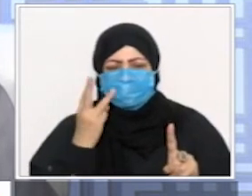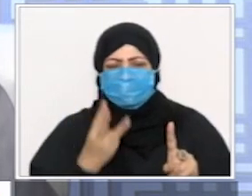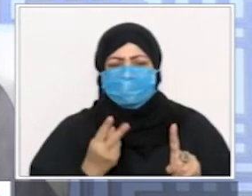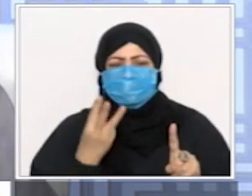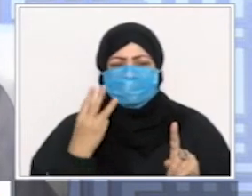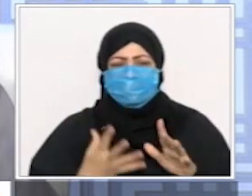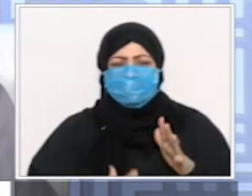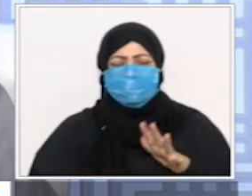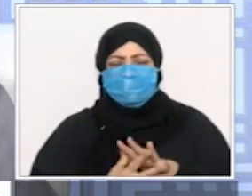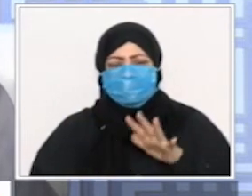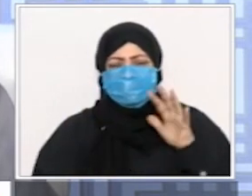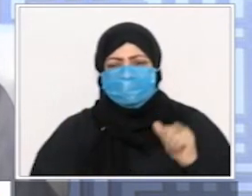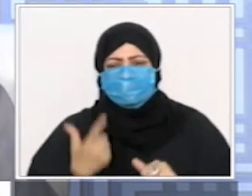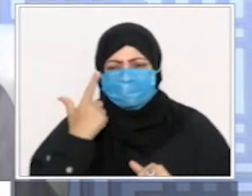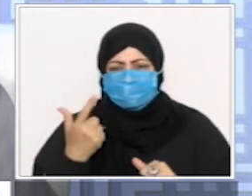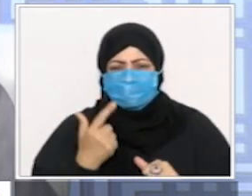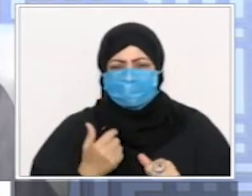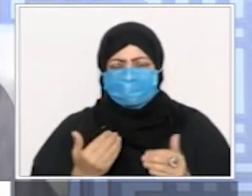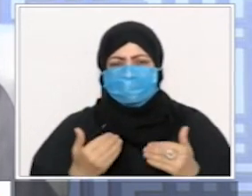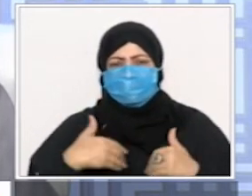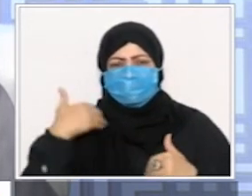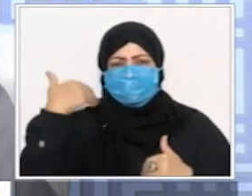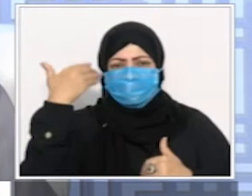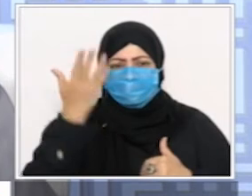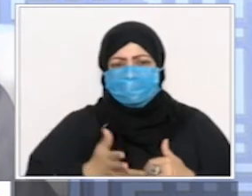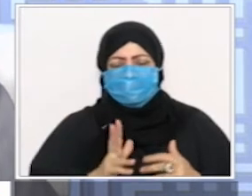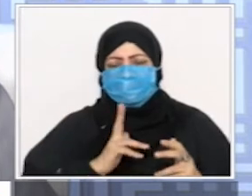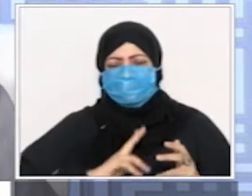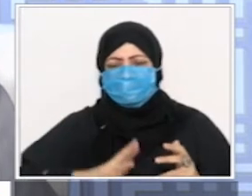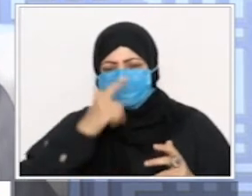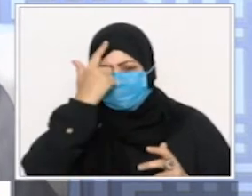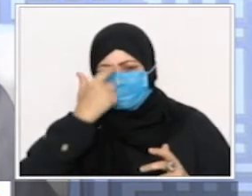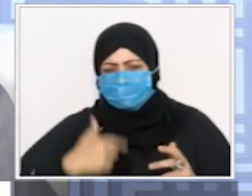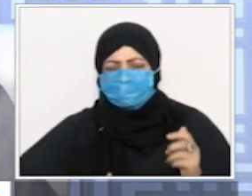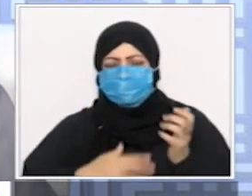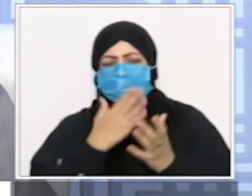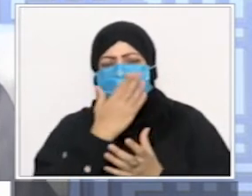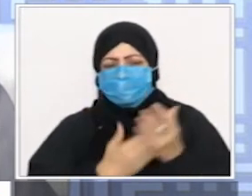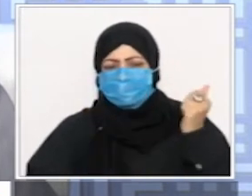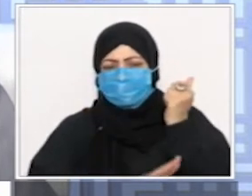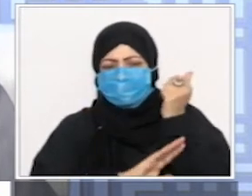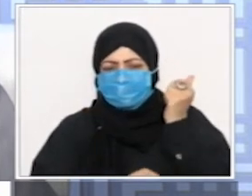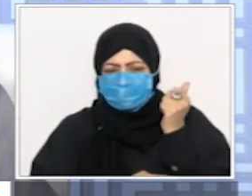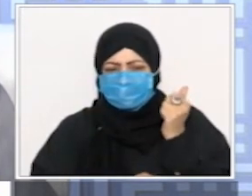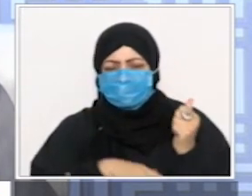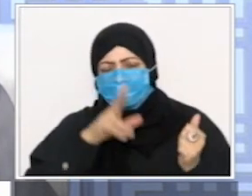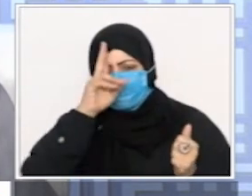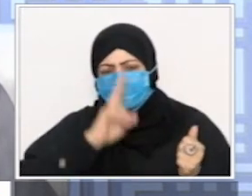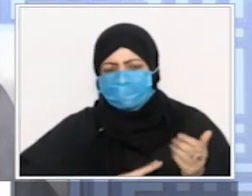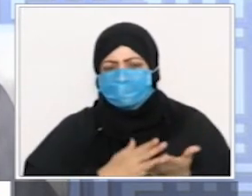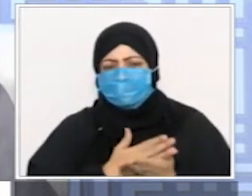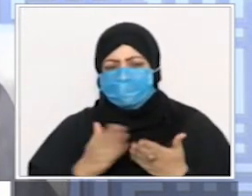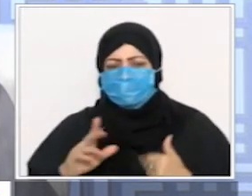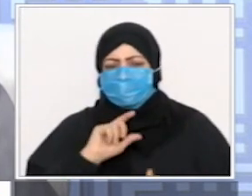إلى اغتسال امرأة نافس أو حايط طهرت تغتسل أو كانت على جنابة أو رجل على جنابة يقوم